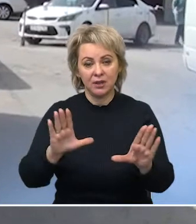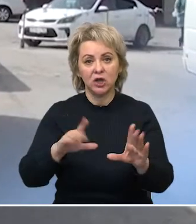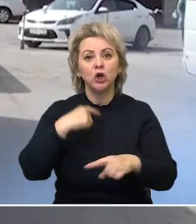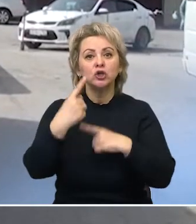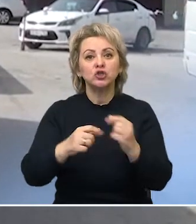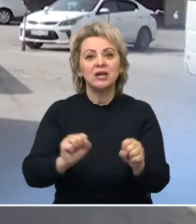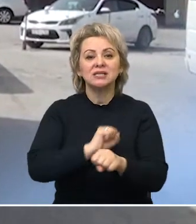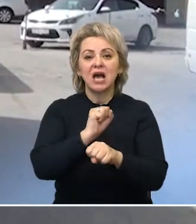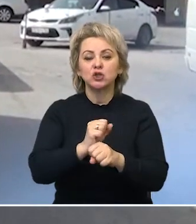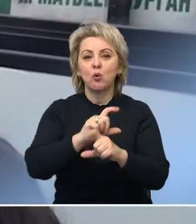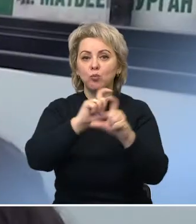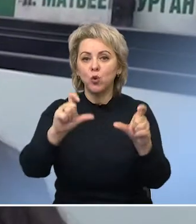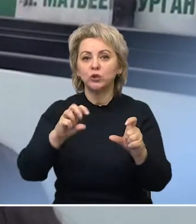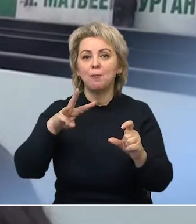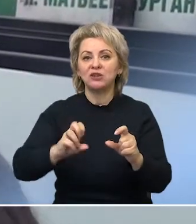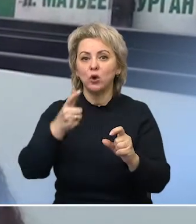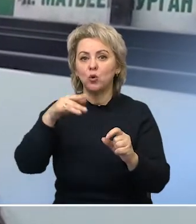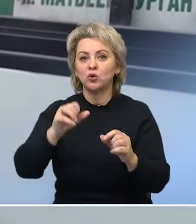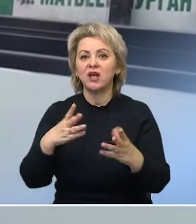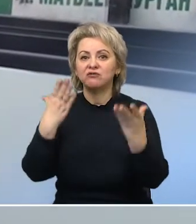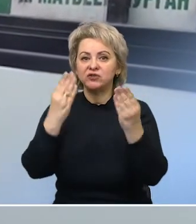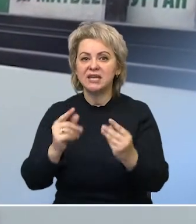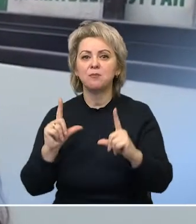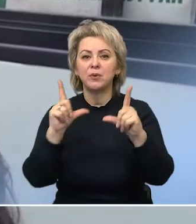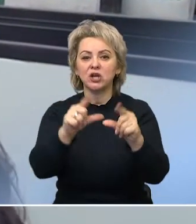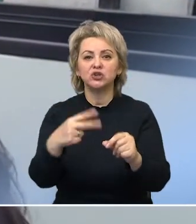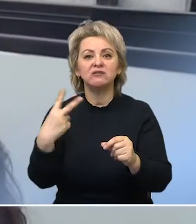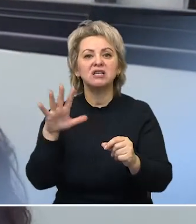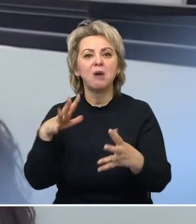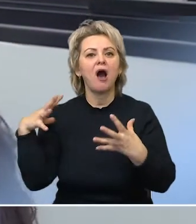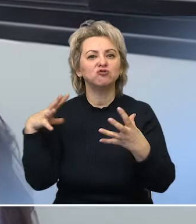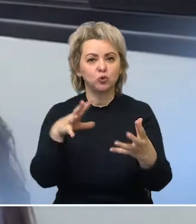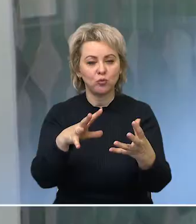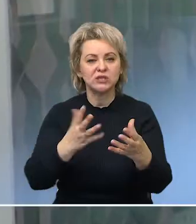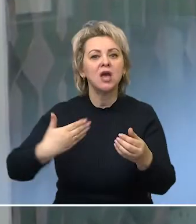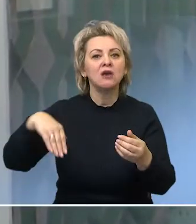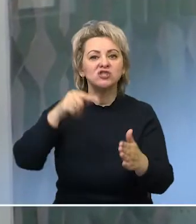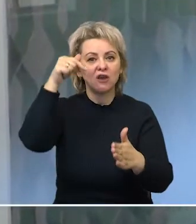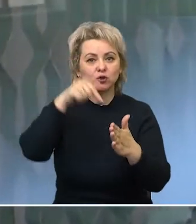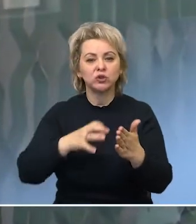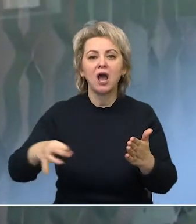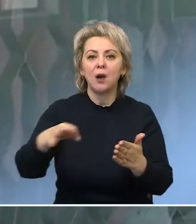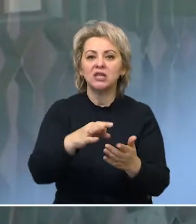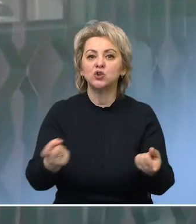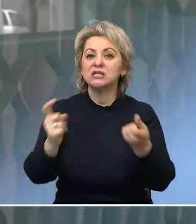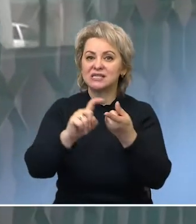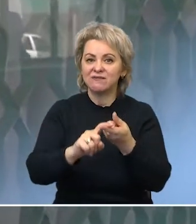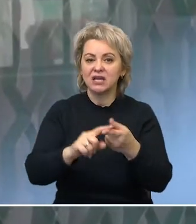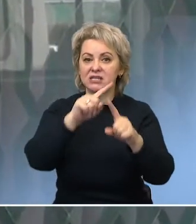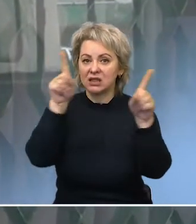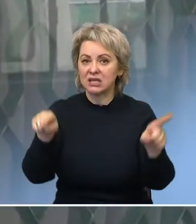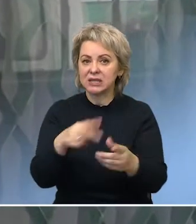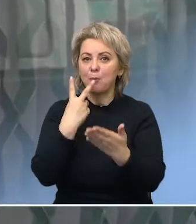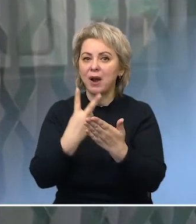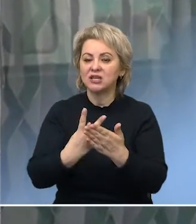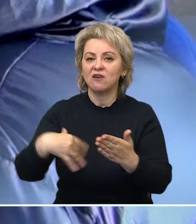пункт Матвеев-Курган в день проходит около 25 автобусов. Все – внутриобластного сообщения. На стенде представлена вся необходимая